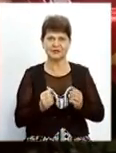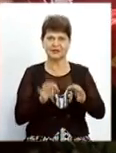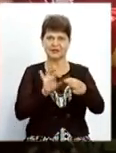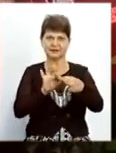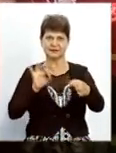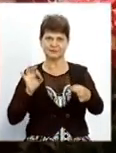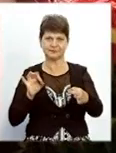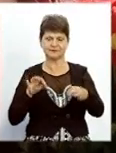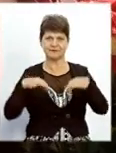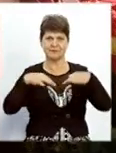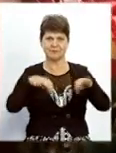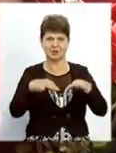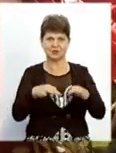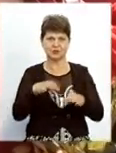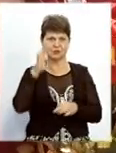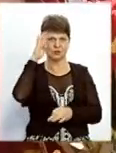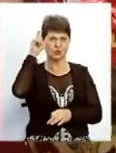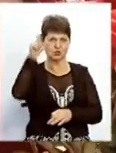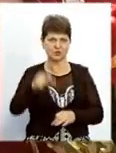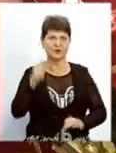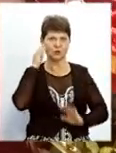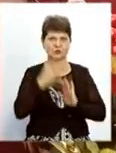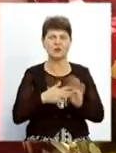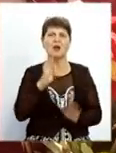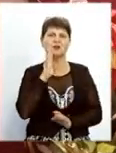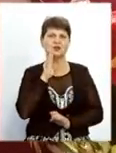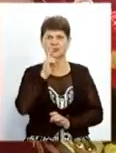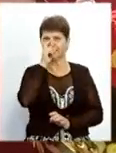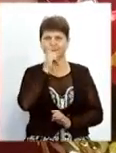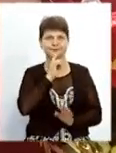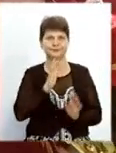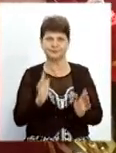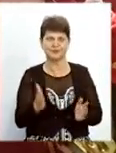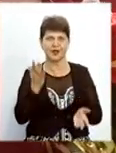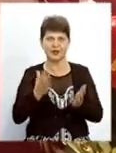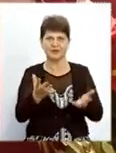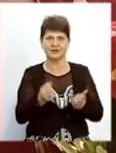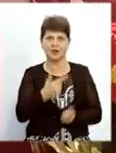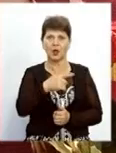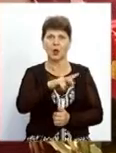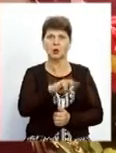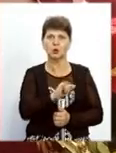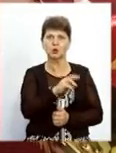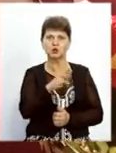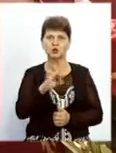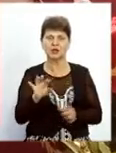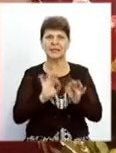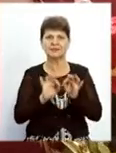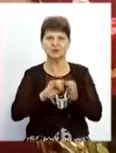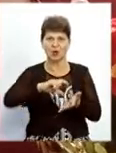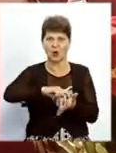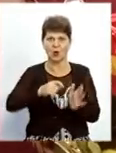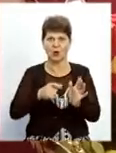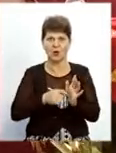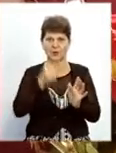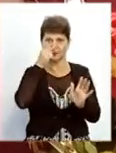птивитися, і чоловіки розуміють, бо жінки менше в цьому розбираються. Як взяти глушитель, і з глушителя внизу тільки в спичечний коробок